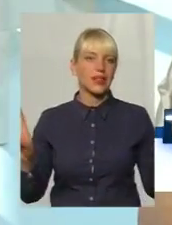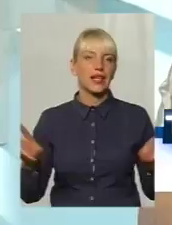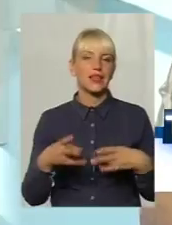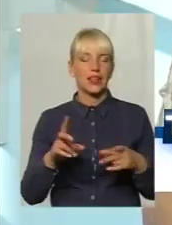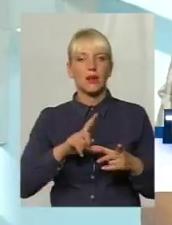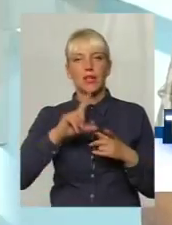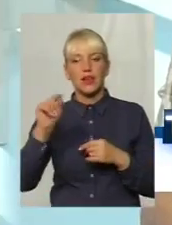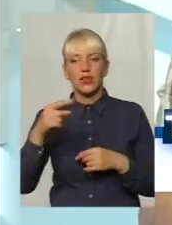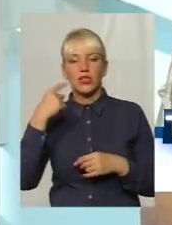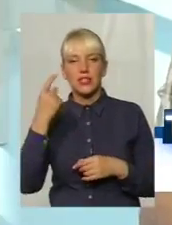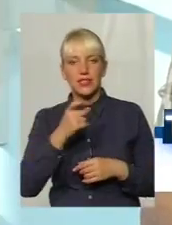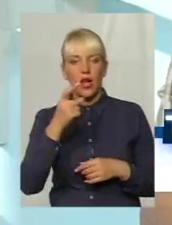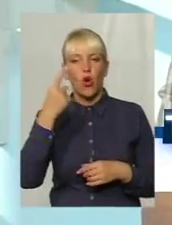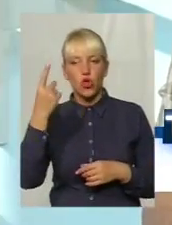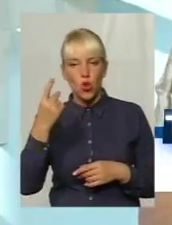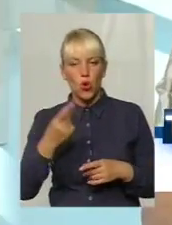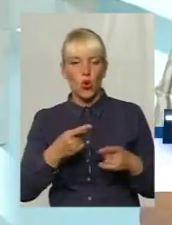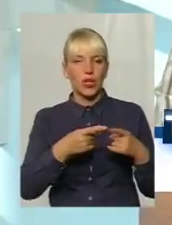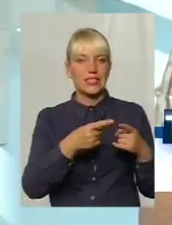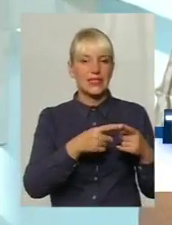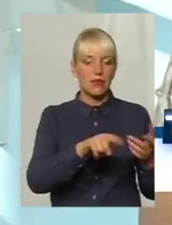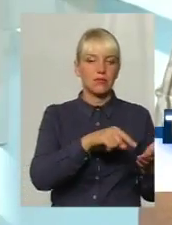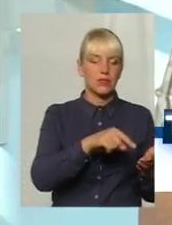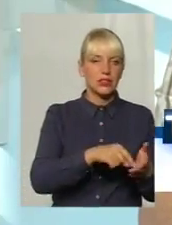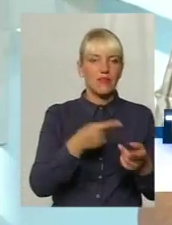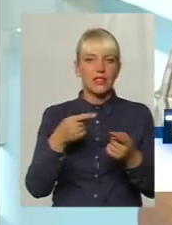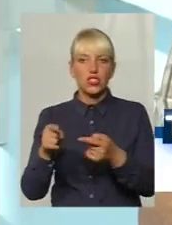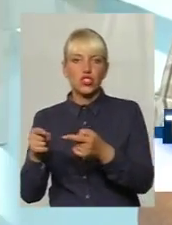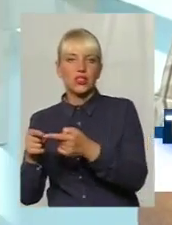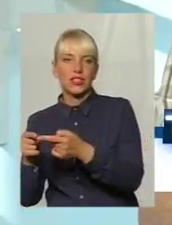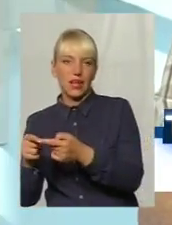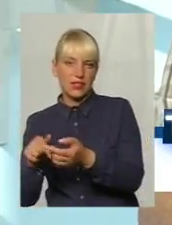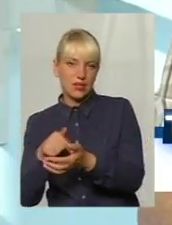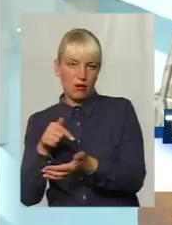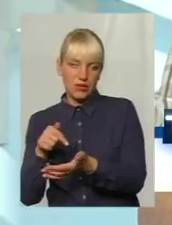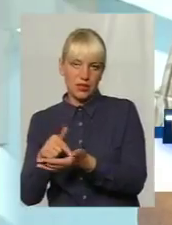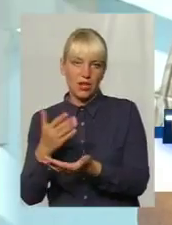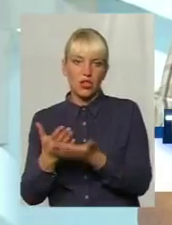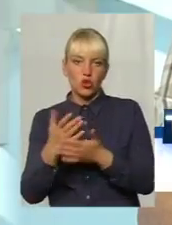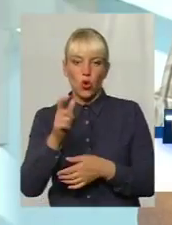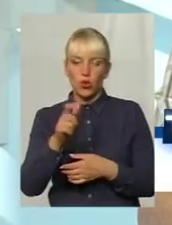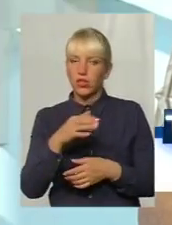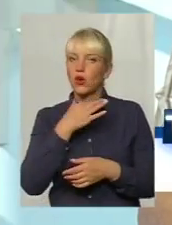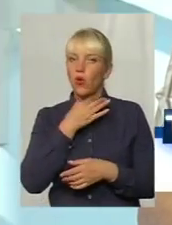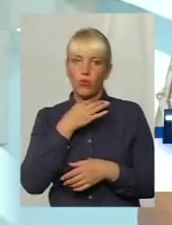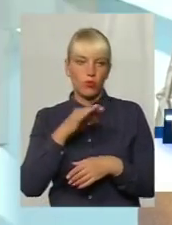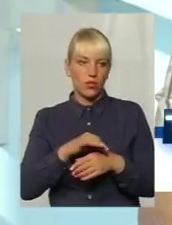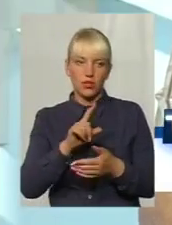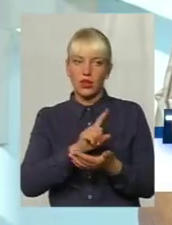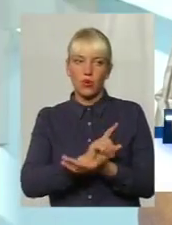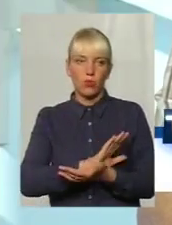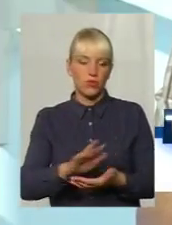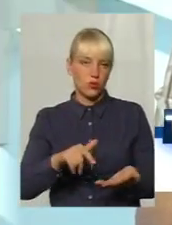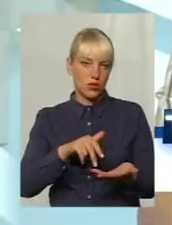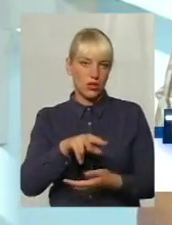міста в другий, вони обслуговують там, на місці. Якщо людини болить горло, це ж не обов'язково треба йти до